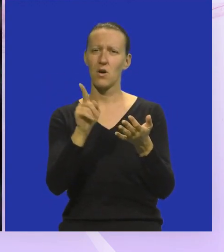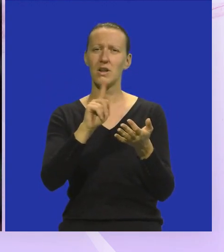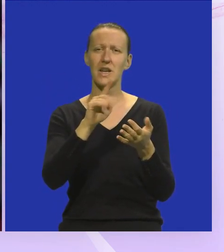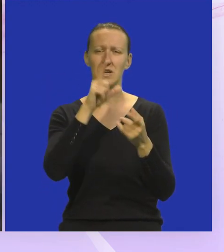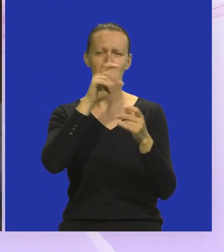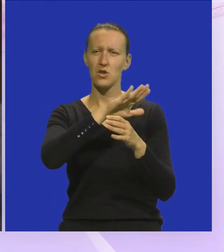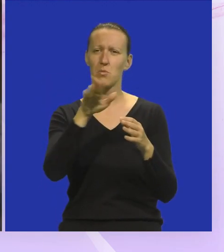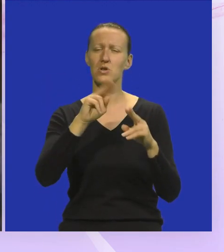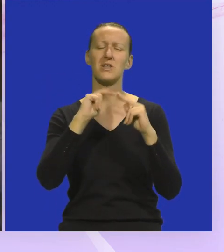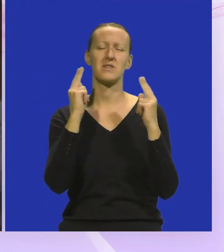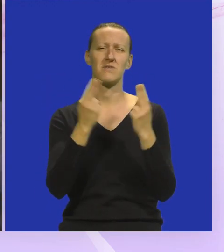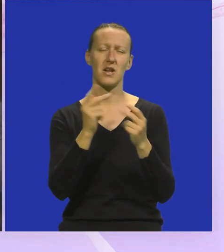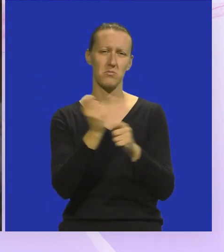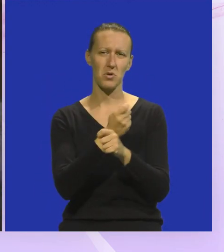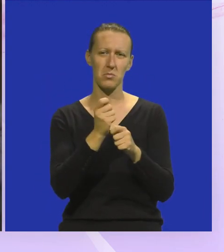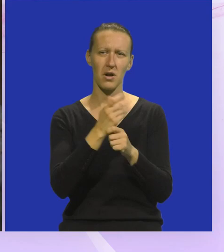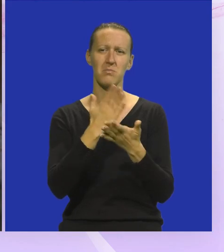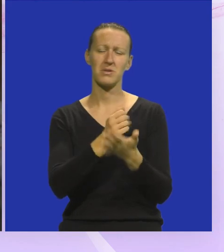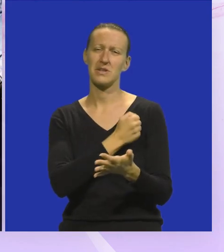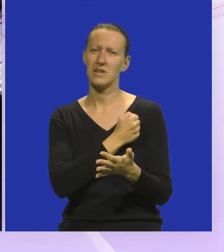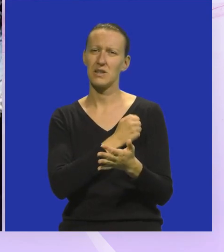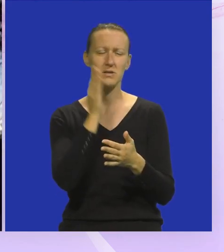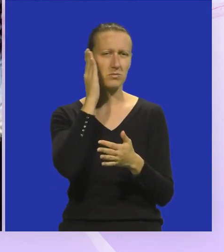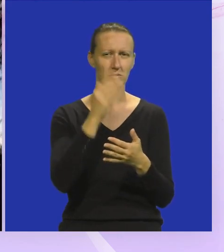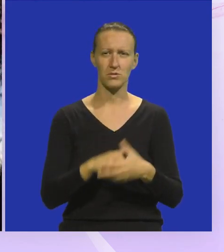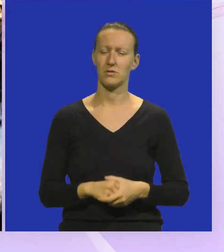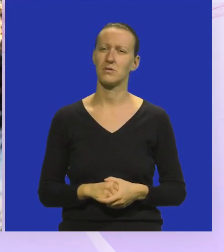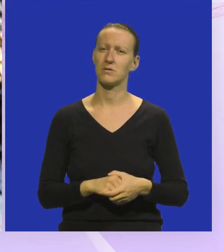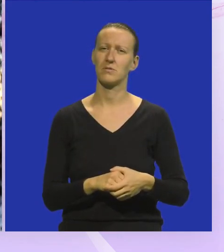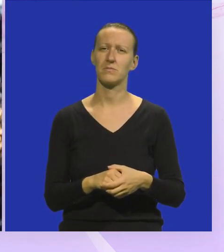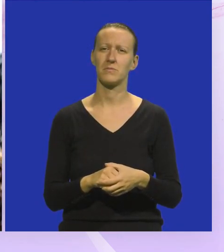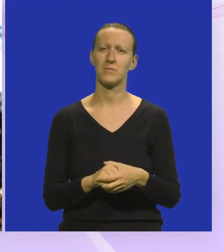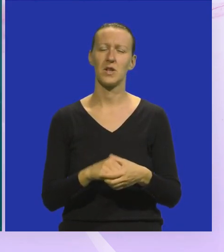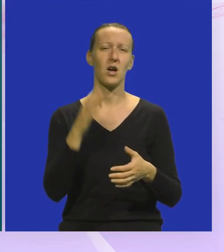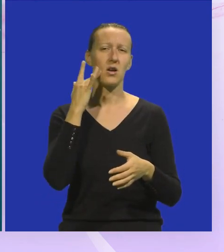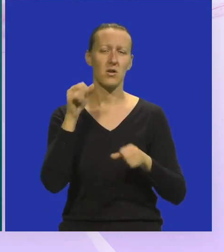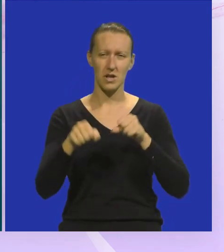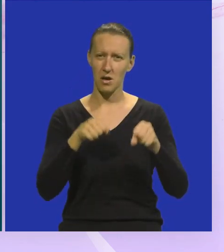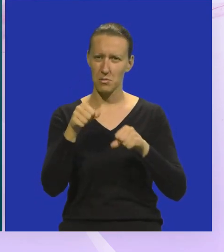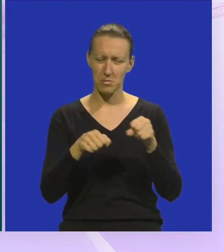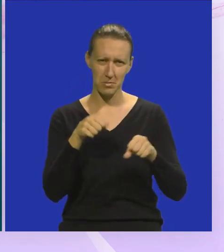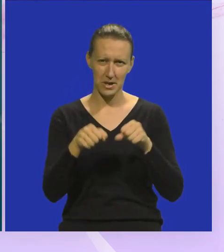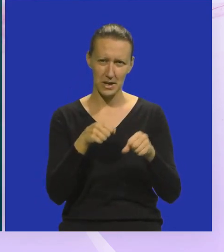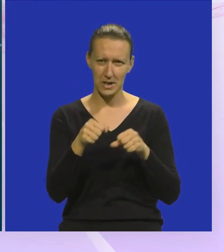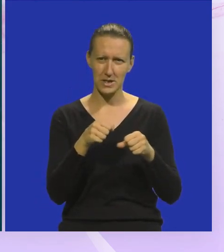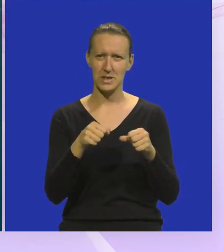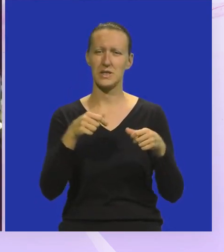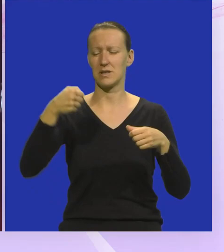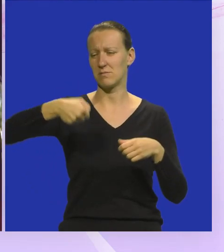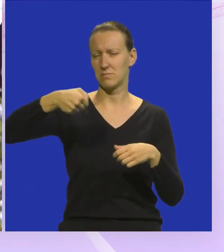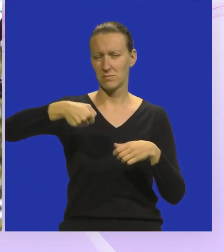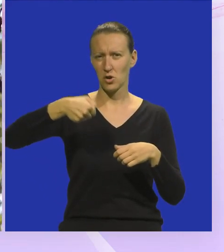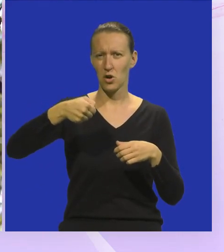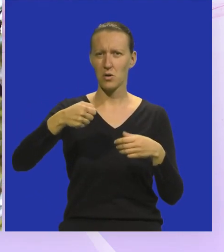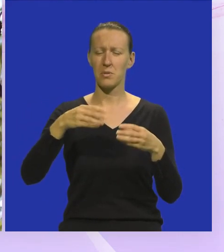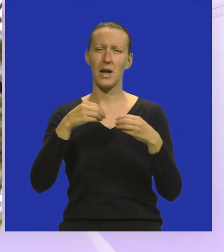smika sve što može Svijepa pravi srcu spravi biti jama s nadalje Roza bi čekleta Platena borša